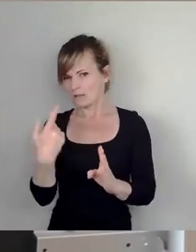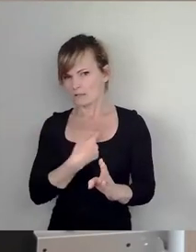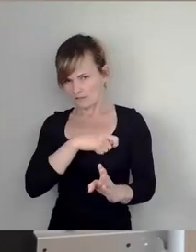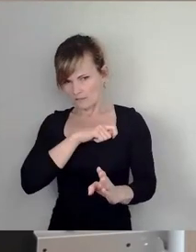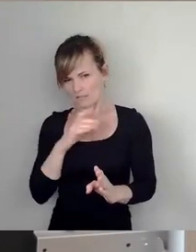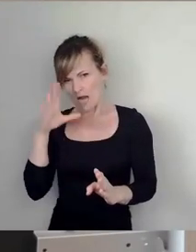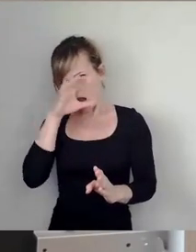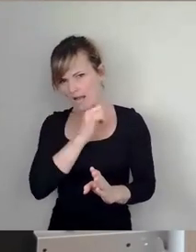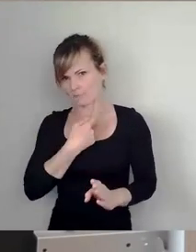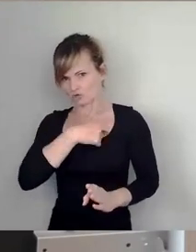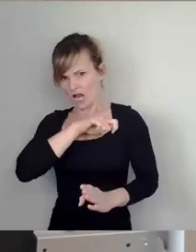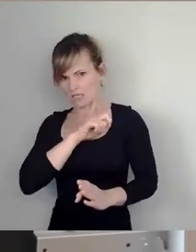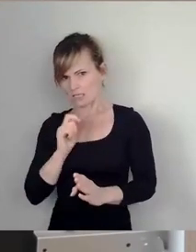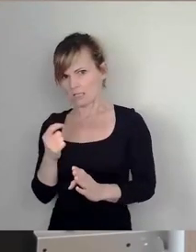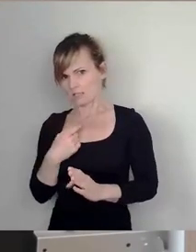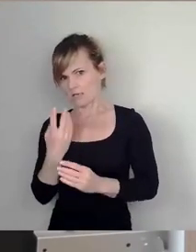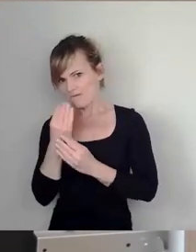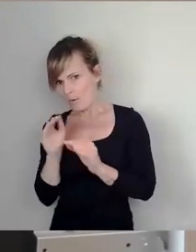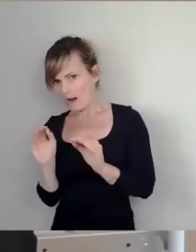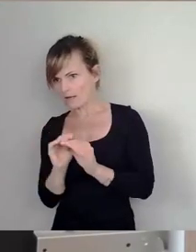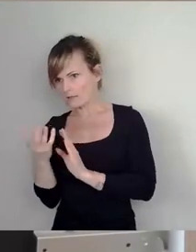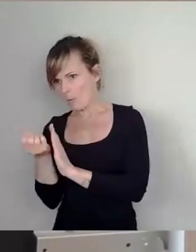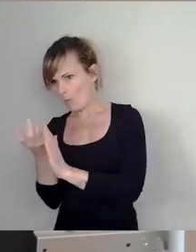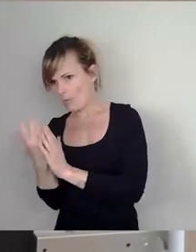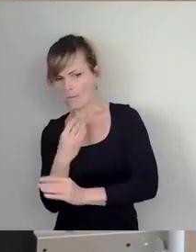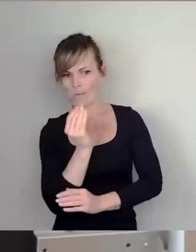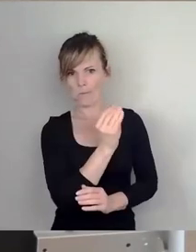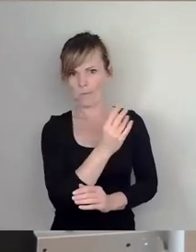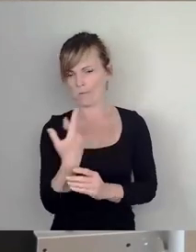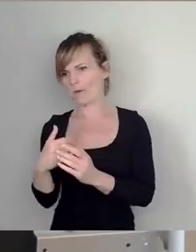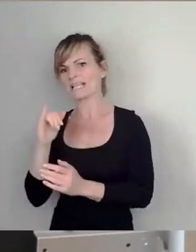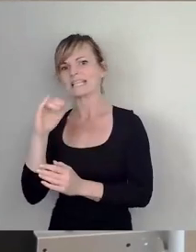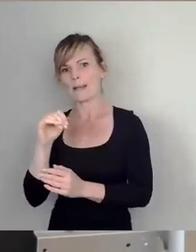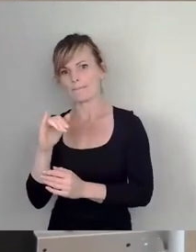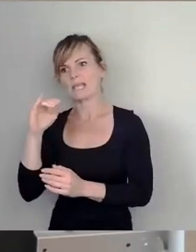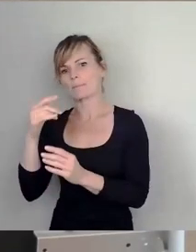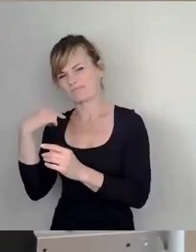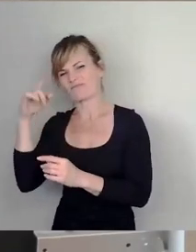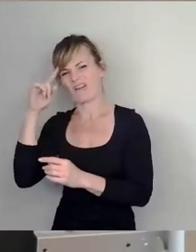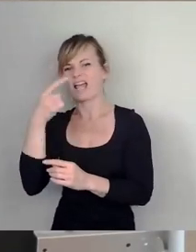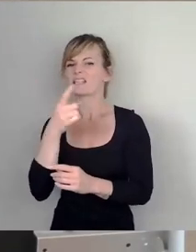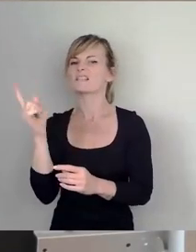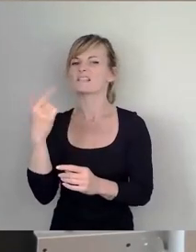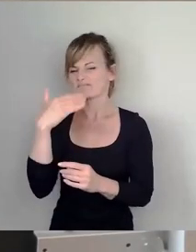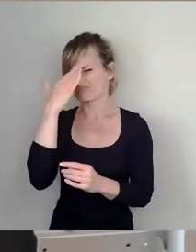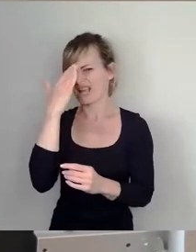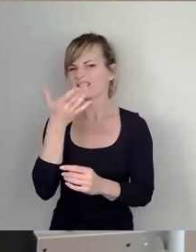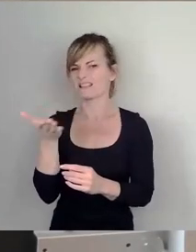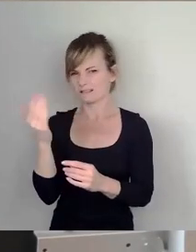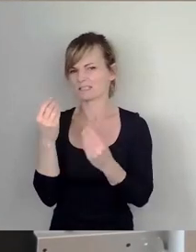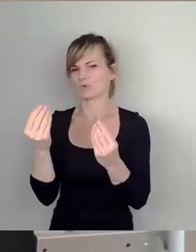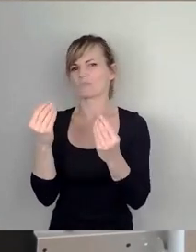der Staatssicherheit. Das sind später die IMs, die vielleicht unter dem Begriff geläufiger gewesen oder